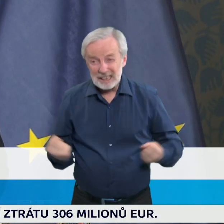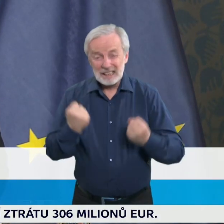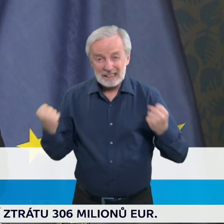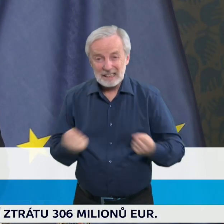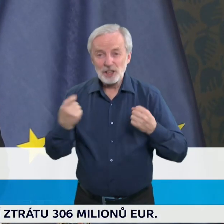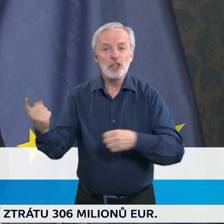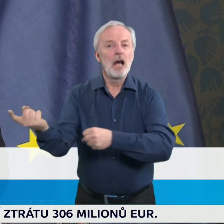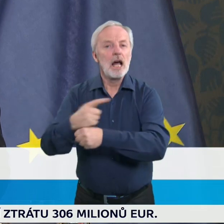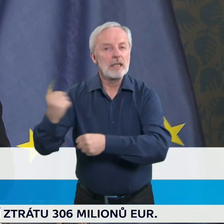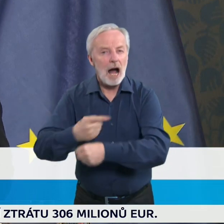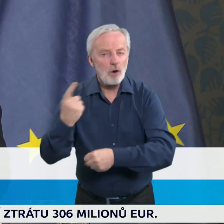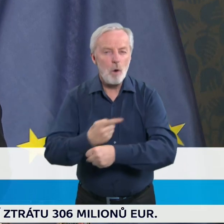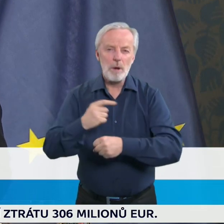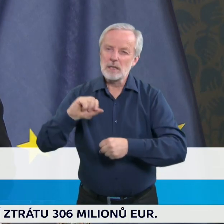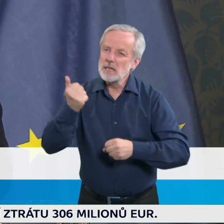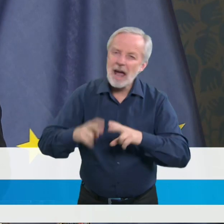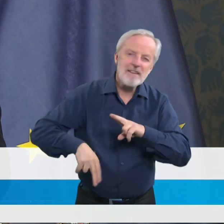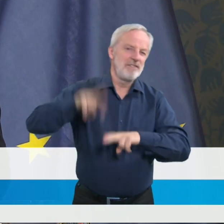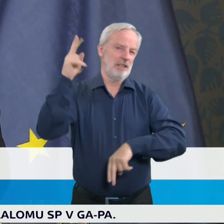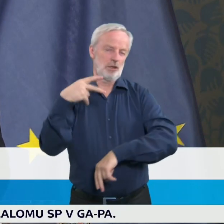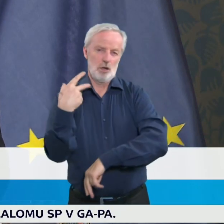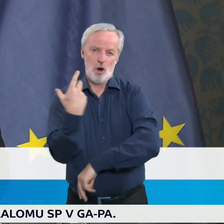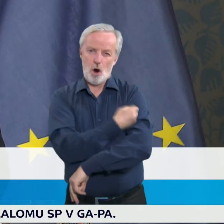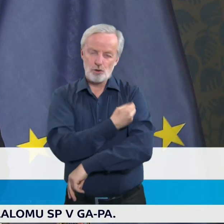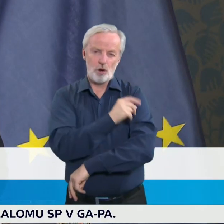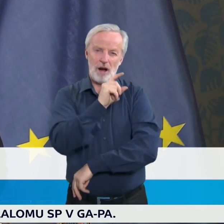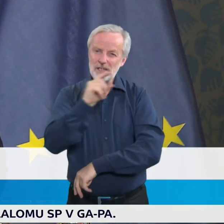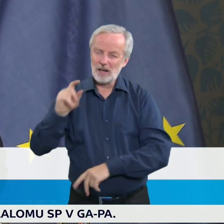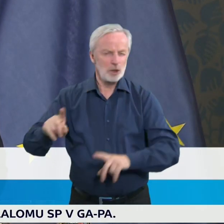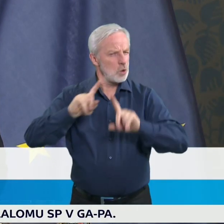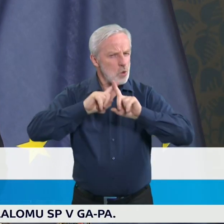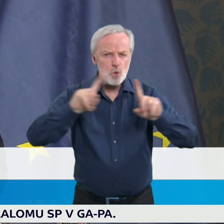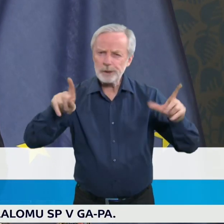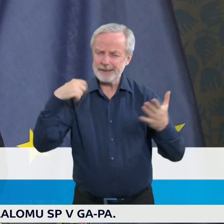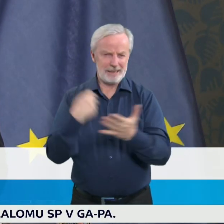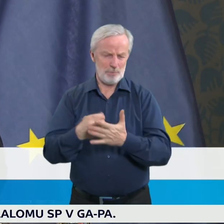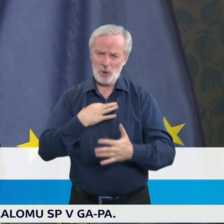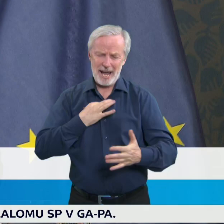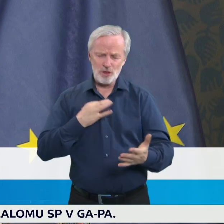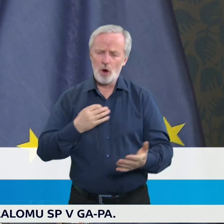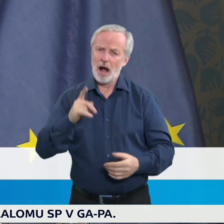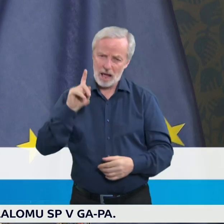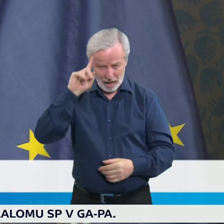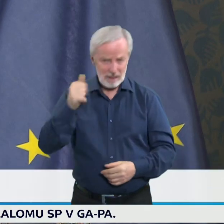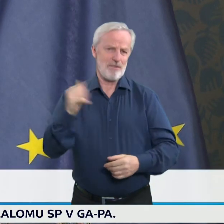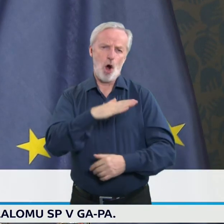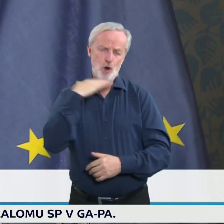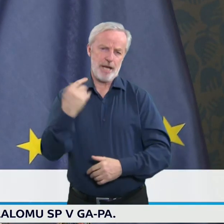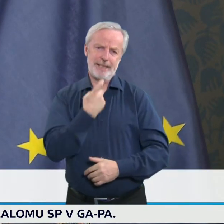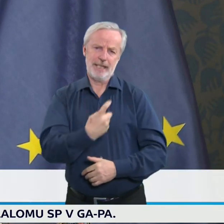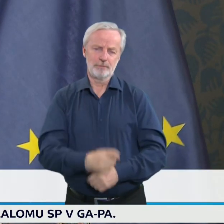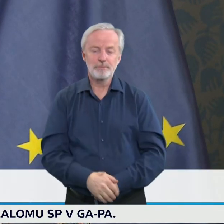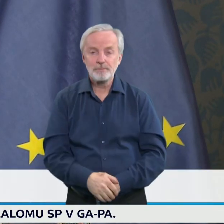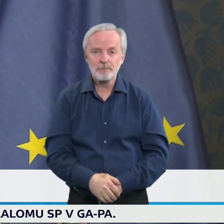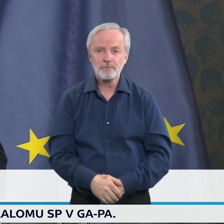do České republiky dostalo co nejvíce dávek, jakékoliv vakcíny, včetně této. Tak děkuji. Další dotaz. Český rozhlas.